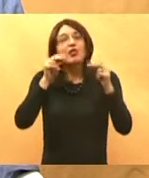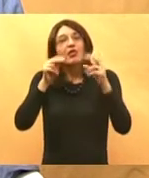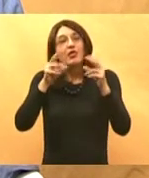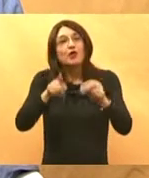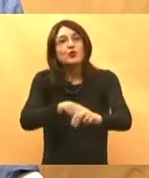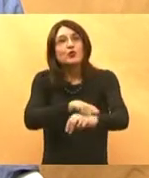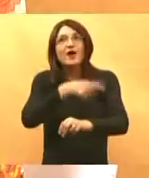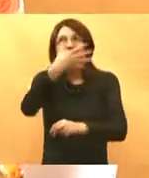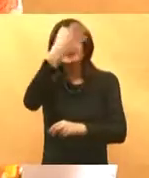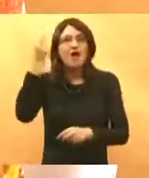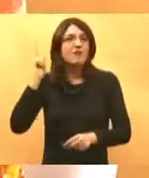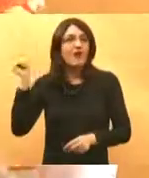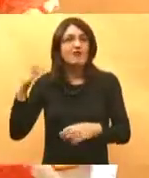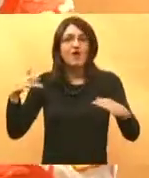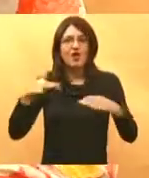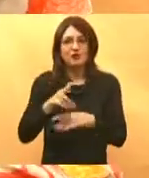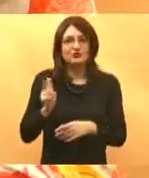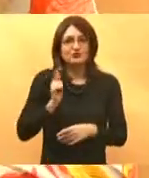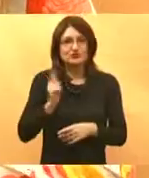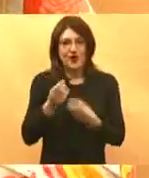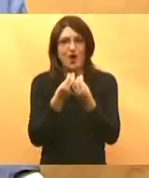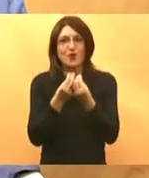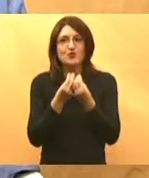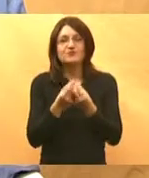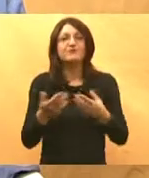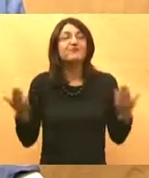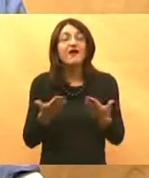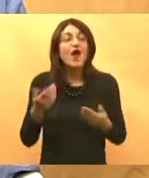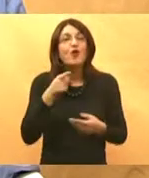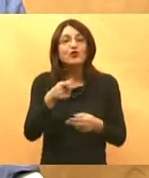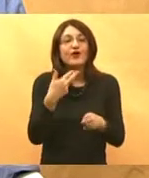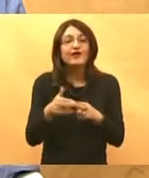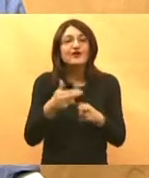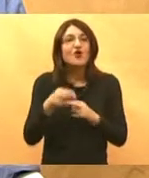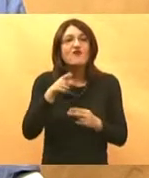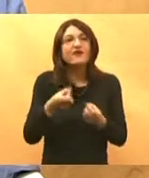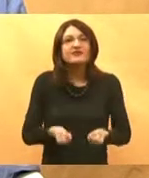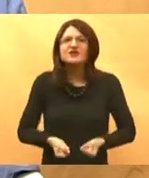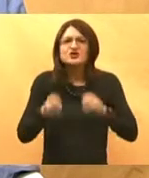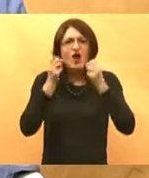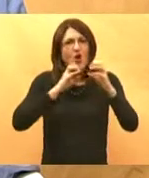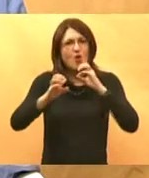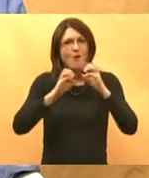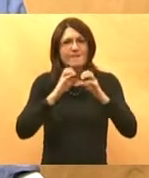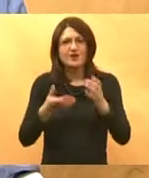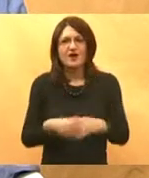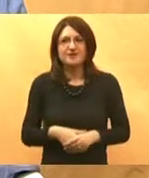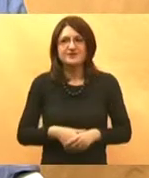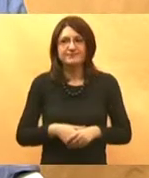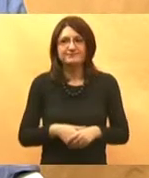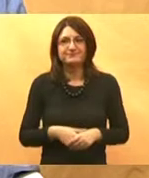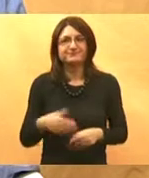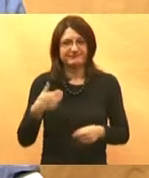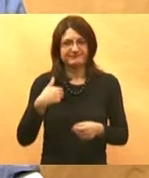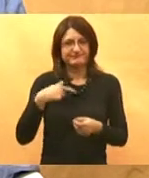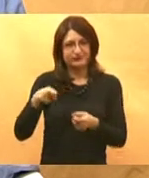koji čekaju. Kako vi to sve rješavate? Pa to je jedna... Komunikacija teška. Na mom postdiplomskom